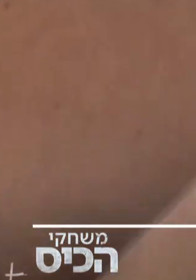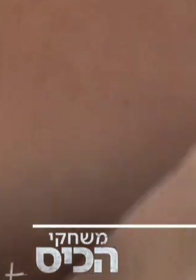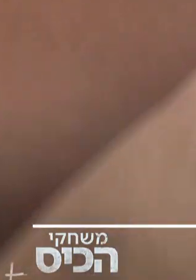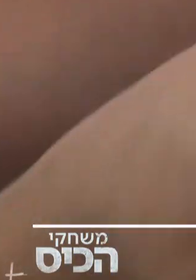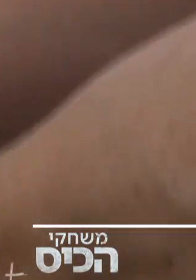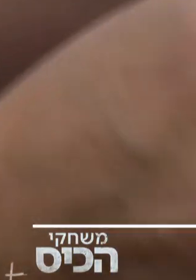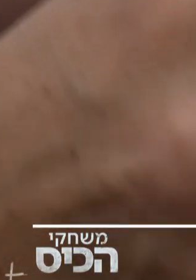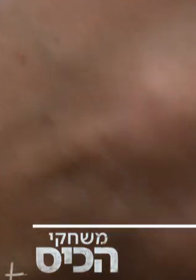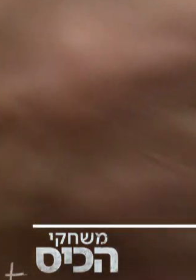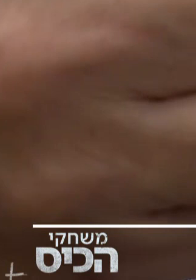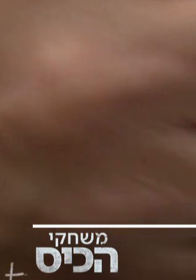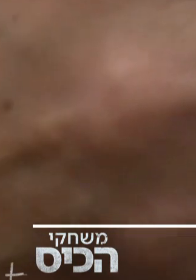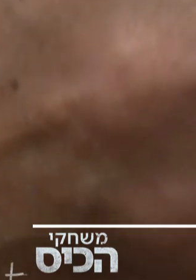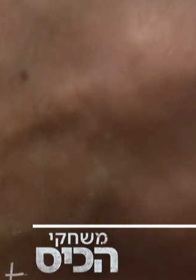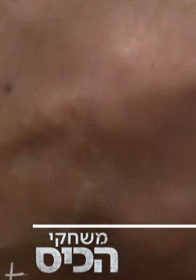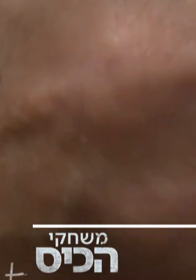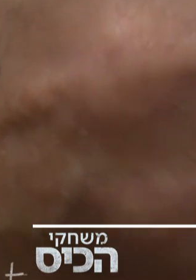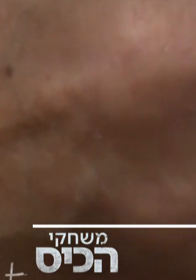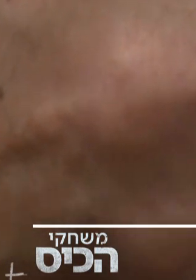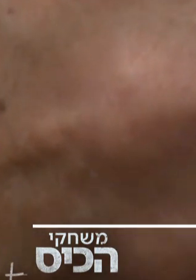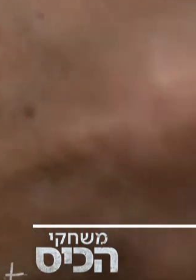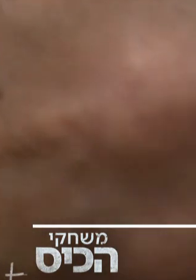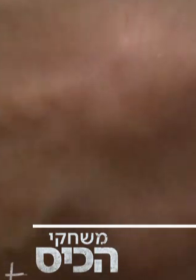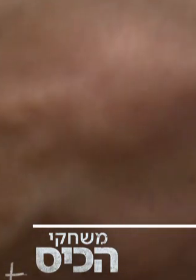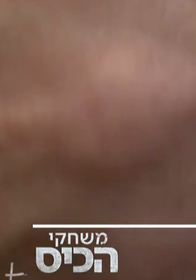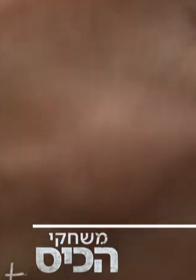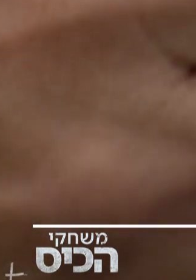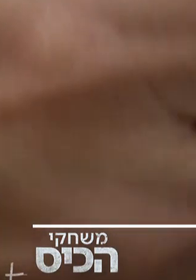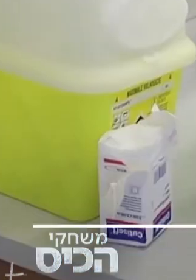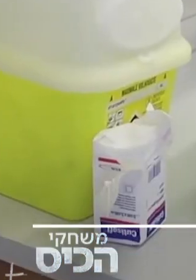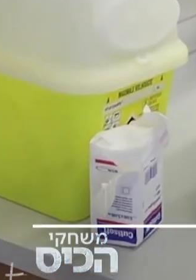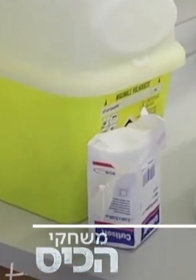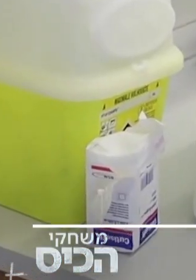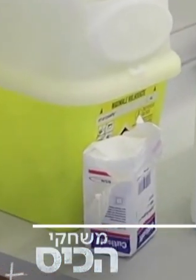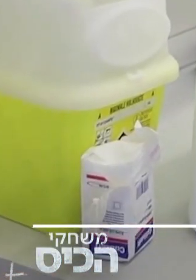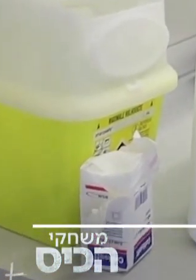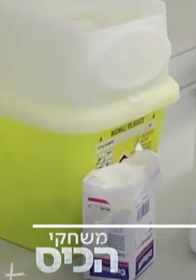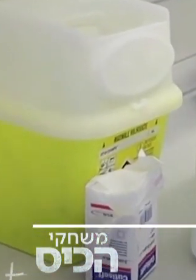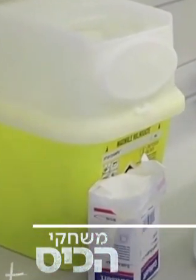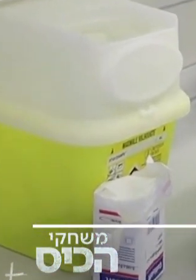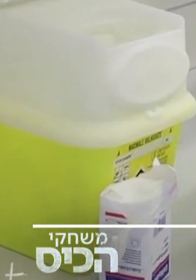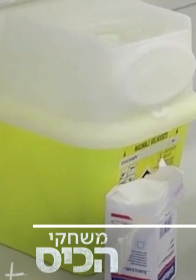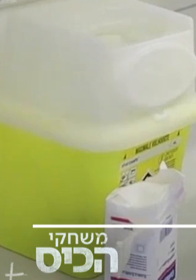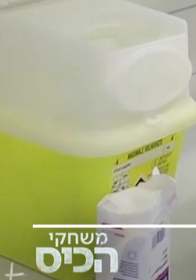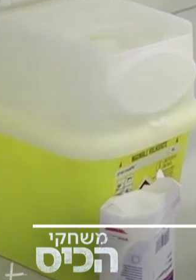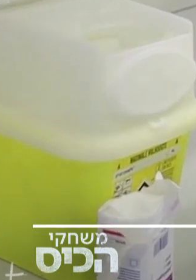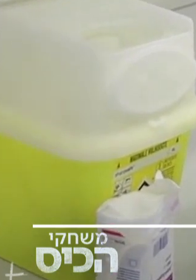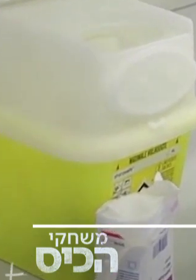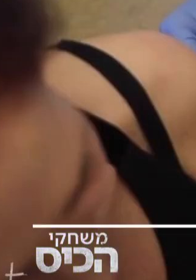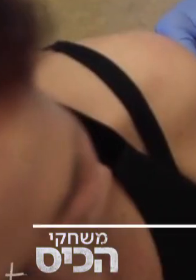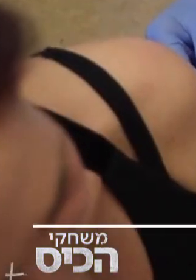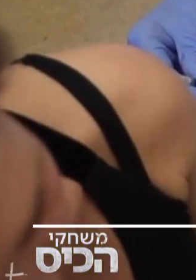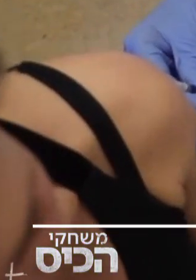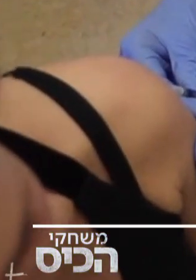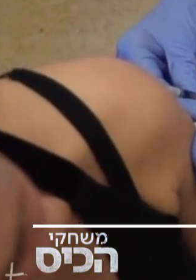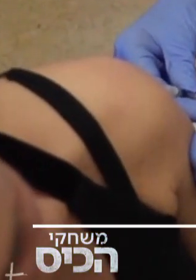ולקבל חיסון. עד כה הקופות חיסנו רק את מי שנכללו בקבוצות סיכון, כמעט מיליון ושלוש מאות אלף בני אדם